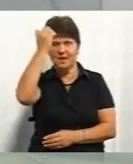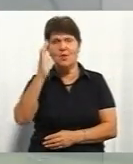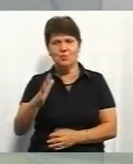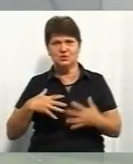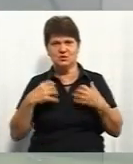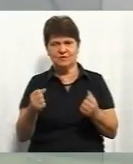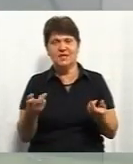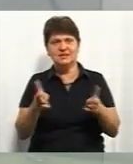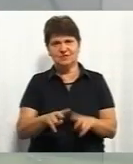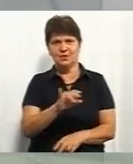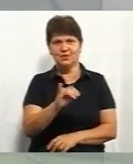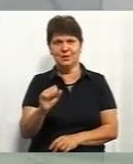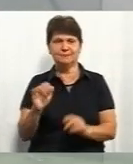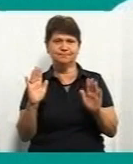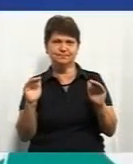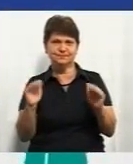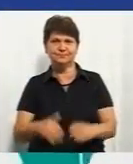Залишайтеся разом із Суспільним.